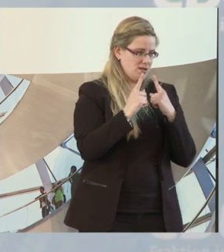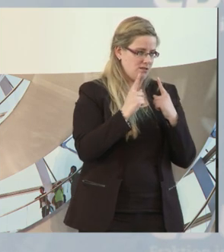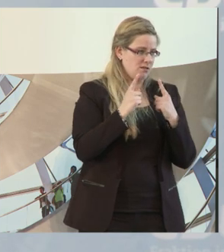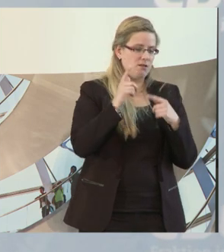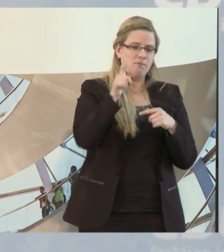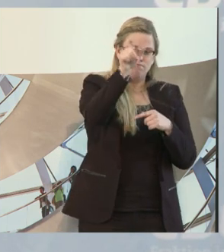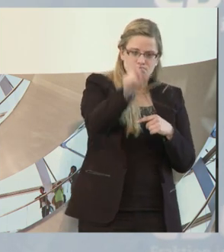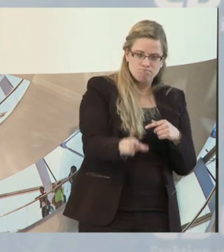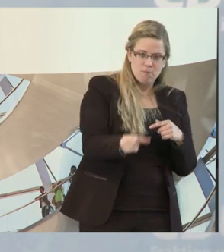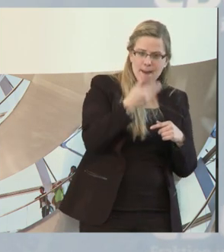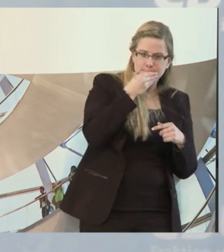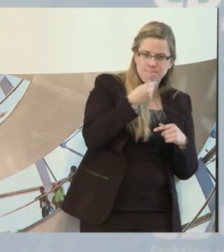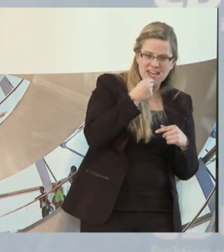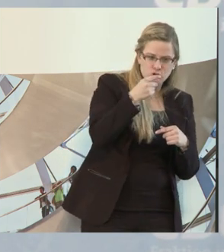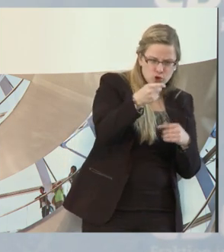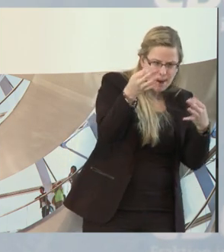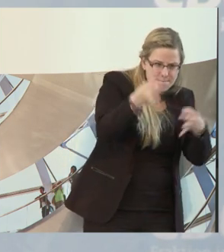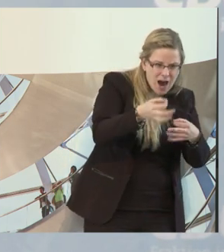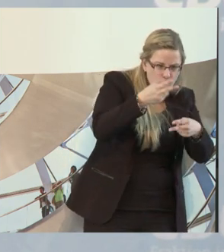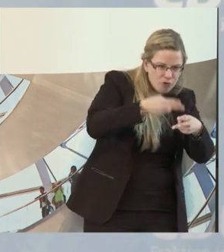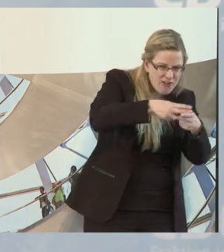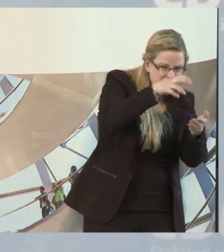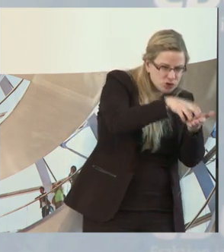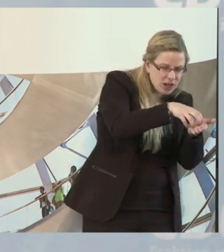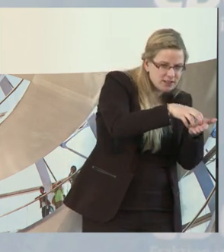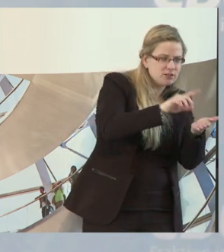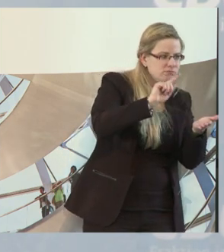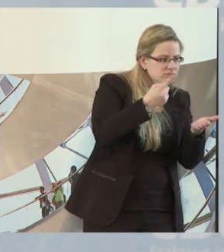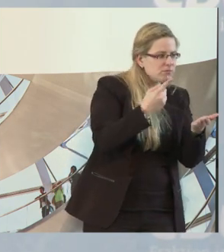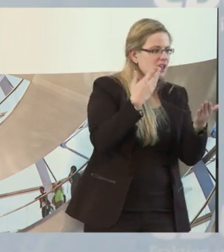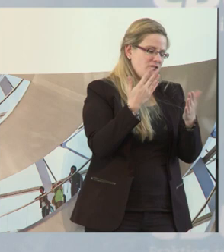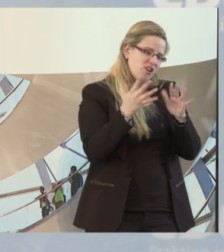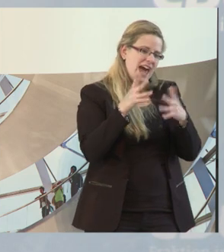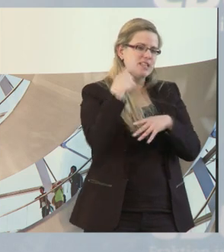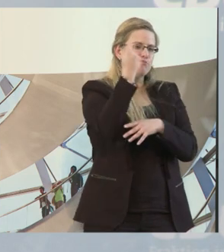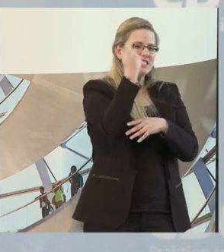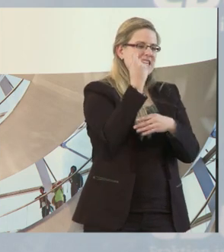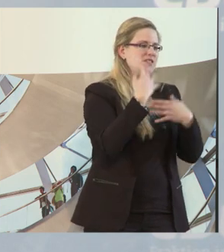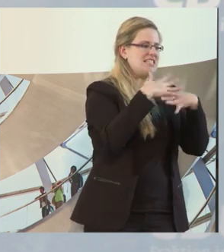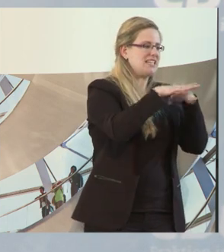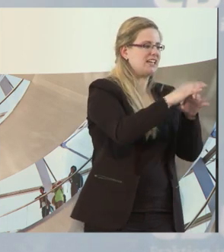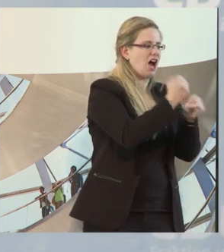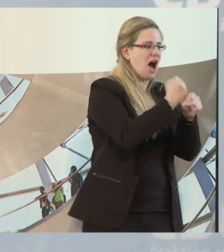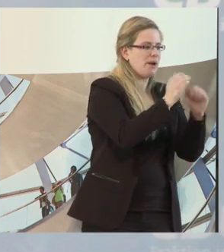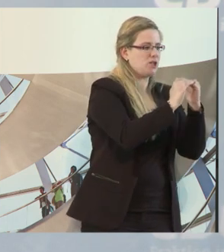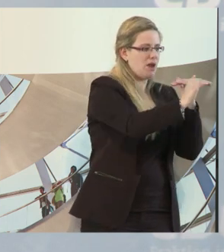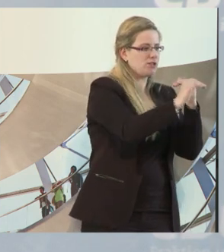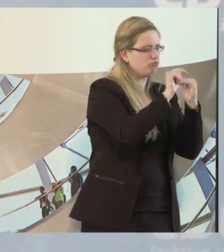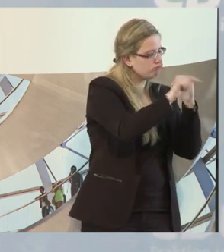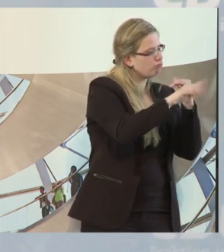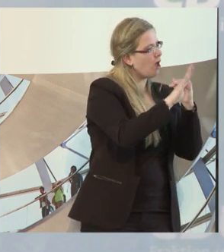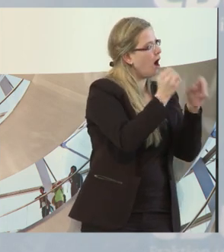Mensch vielleicht den Werkstattplatz. Dann kann er halt im Rahmen eines betriebsintegrierten Arbeitsplatzes sich wunderbar in der Arbeitswelt